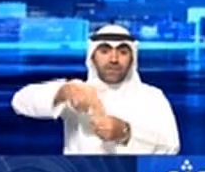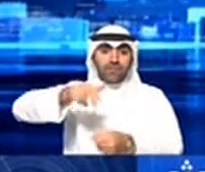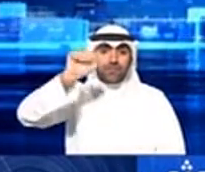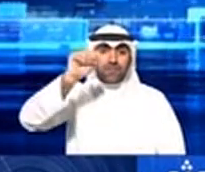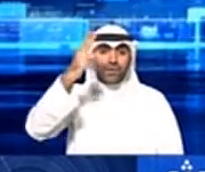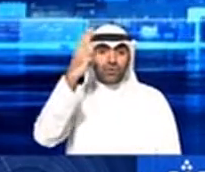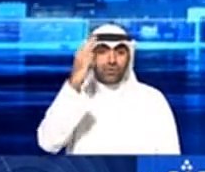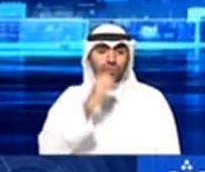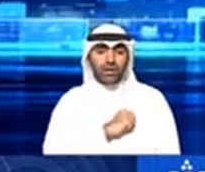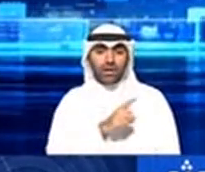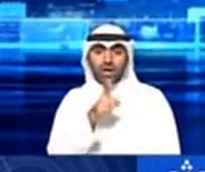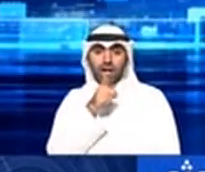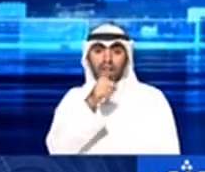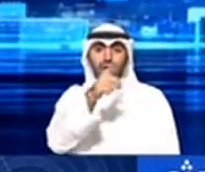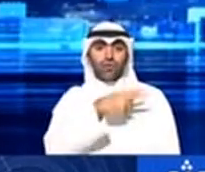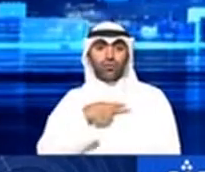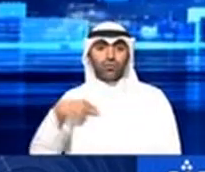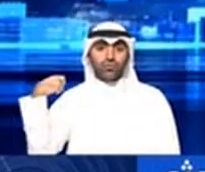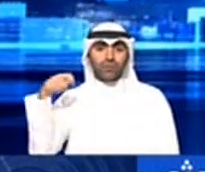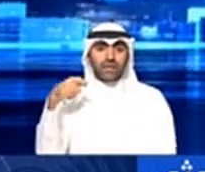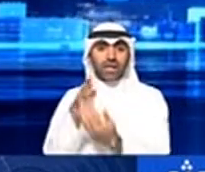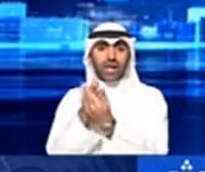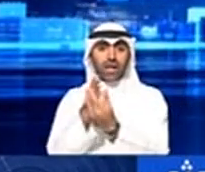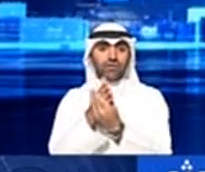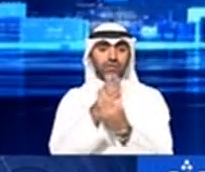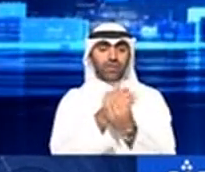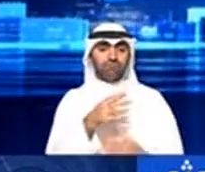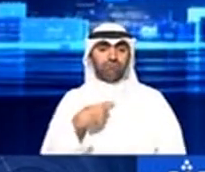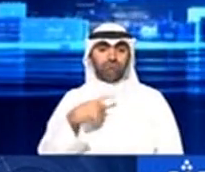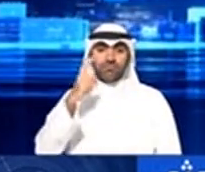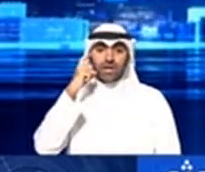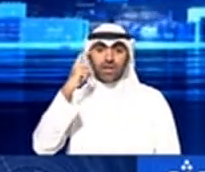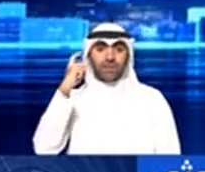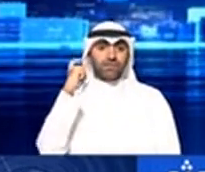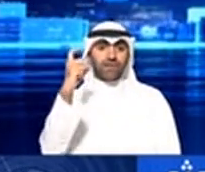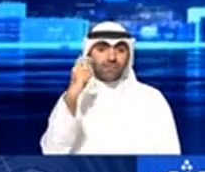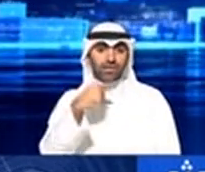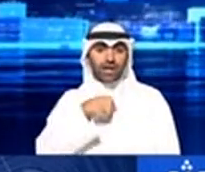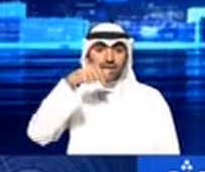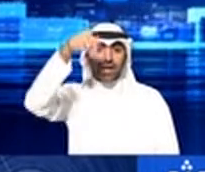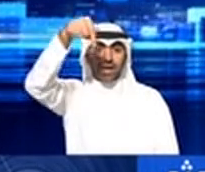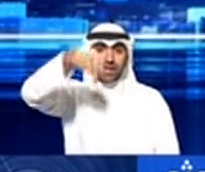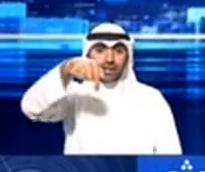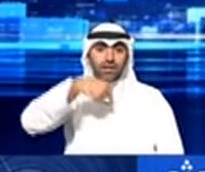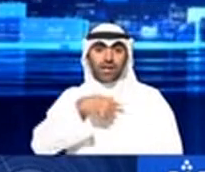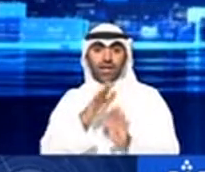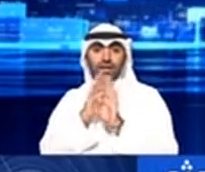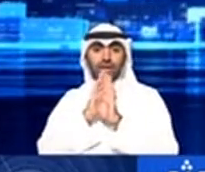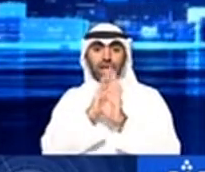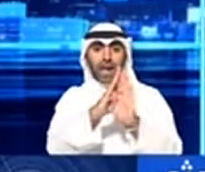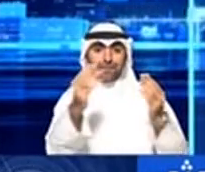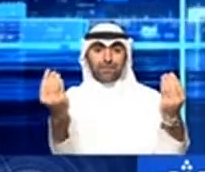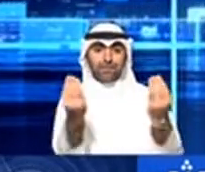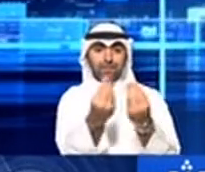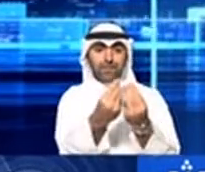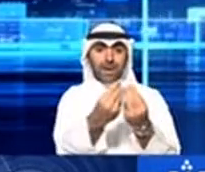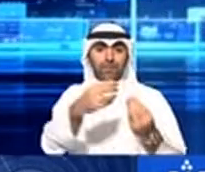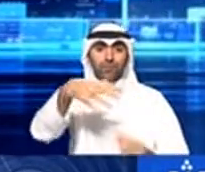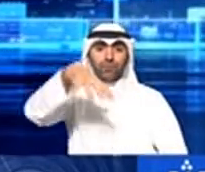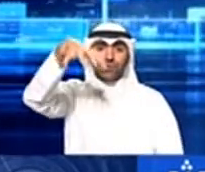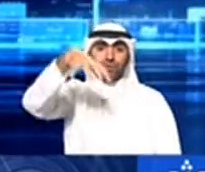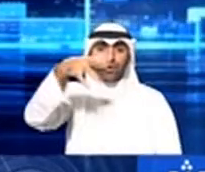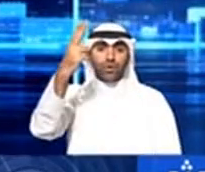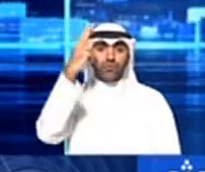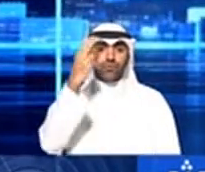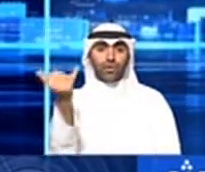استمرار هذه الأعمال الإجرامية الآثمة والتي تستهدف المدنيين والبنى التحتية وإمدادات الطاقة العالمية